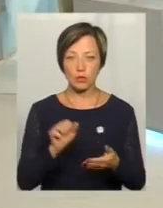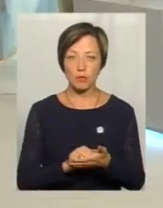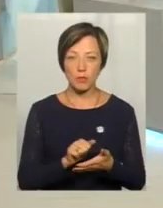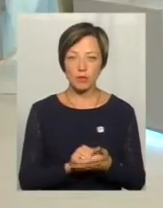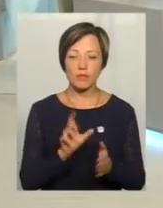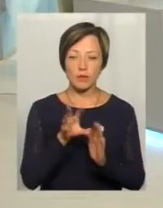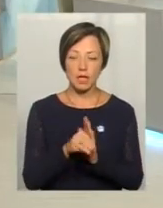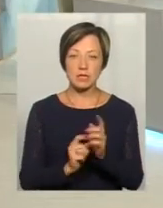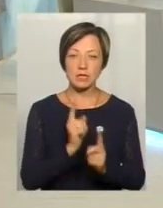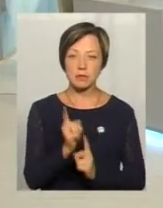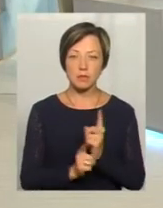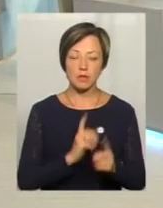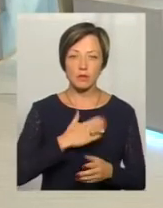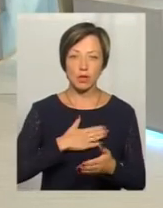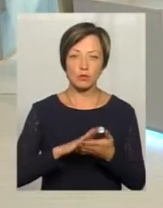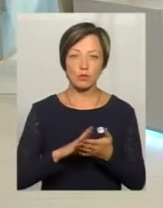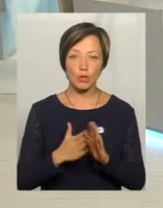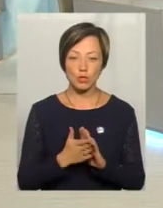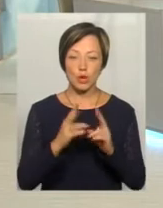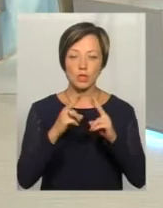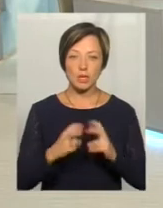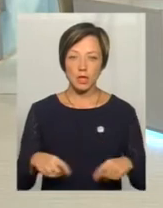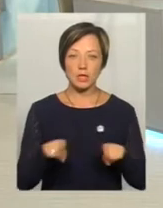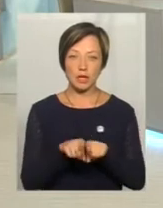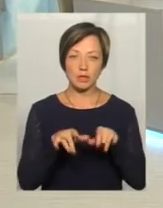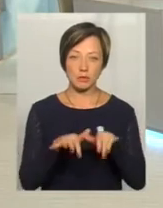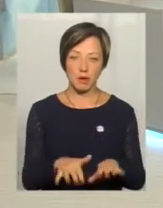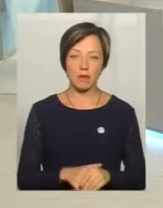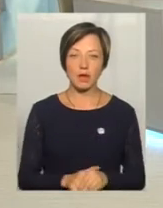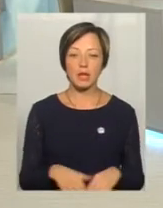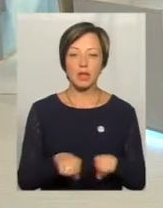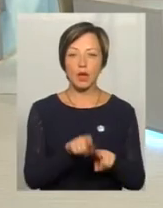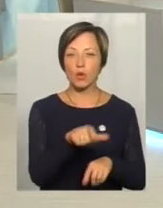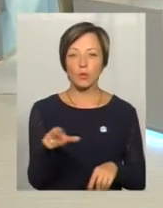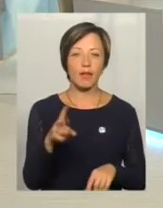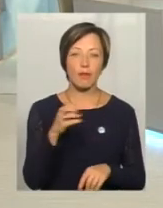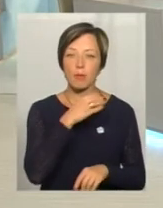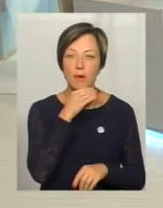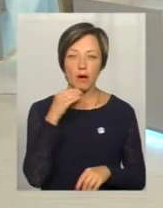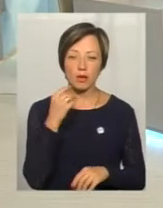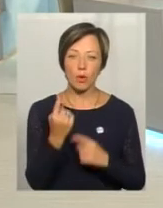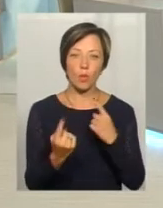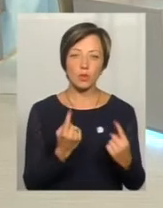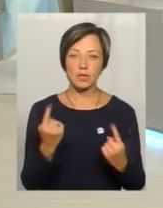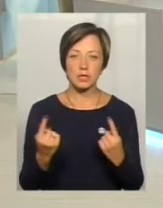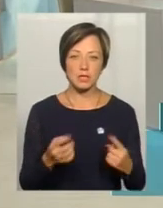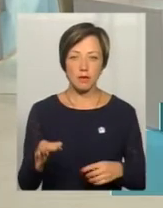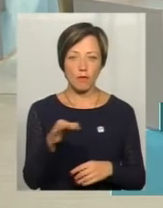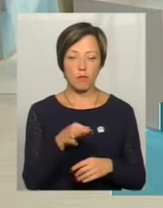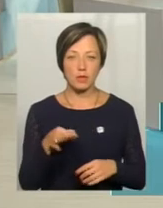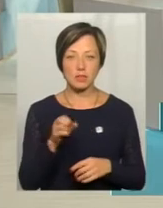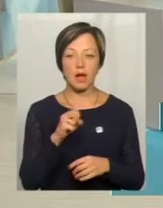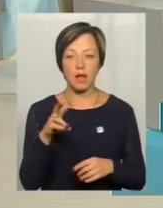щоб внести зміни в наше положення і розглядати такі справи. Таких людей небагато, їх одиниців в Хмельницькій області, але